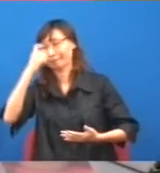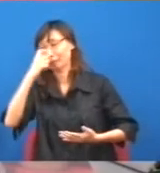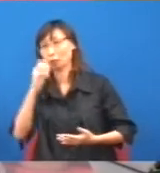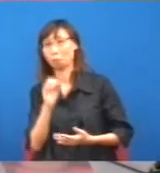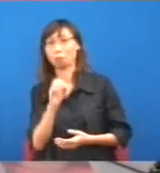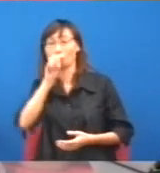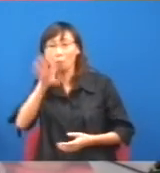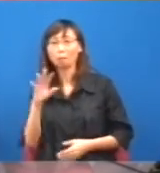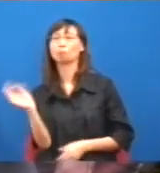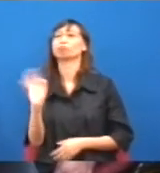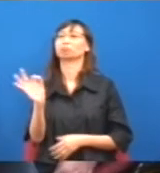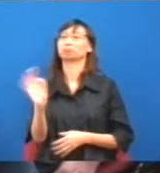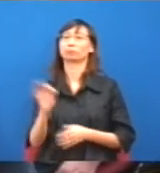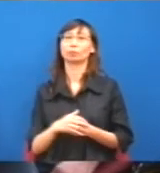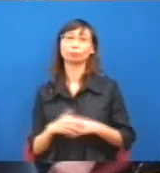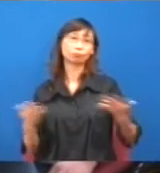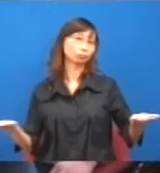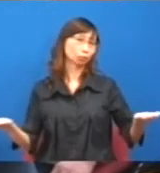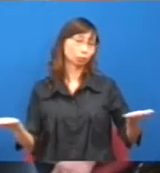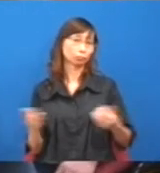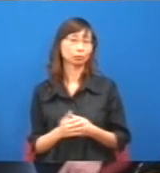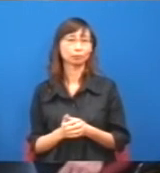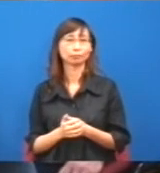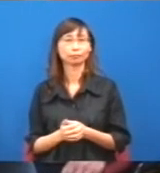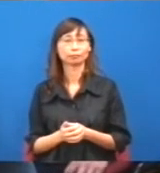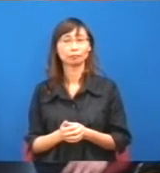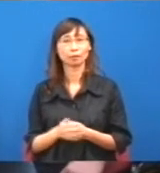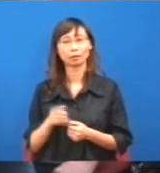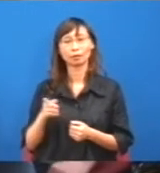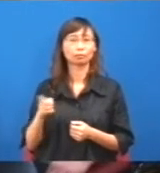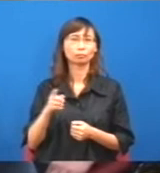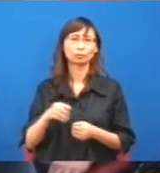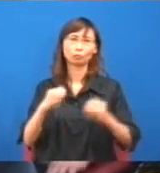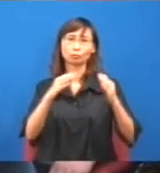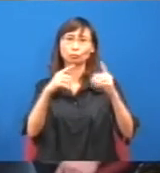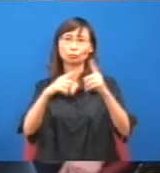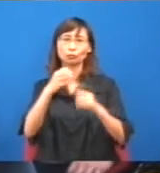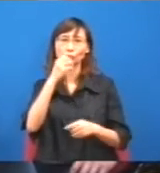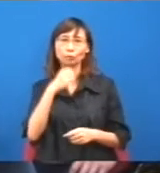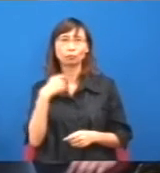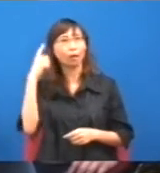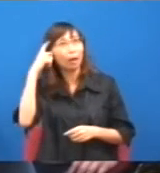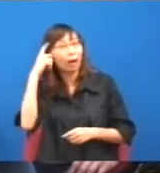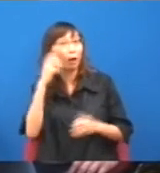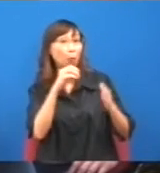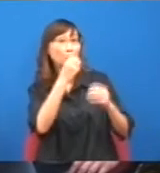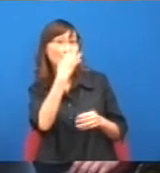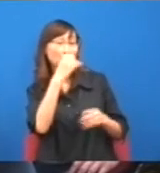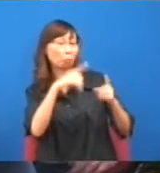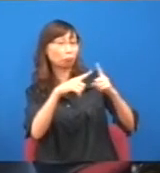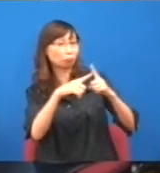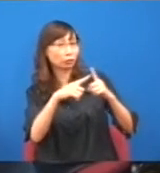取,怎麽算呢?怎麽跟街坊交代呢?還是博家坊不記得呢?他又跟梁振英,